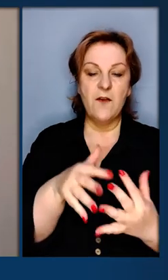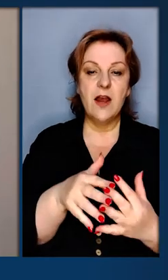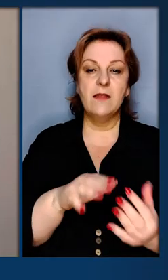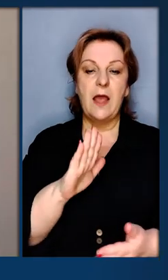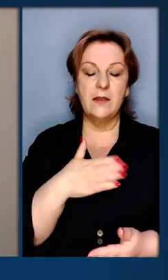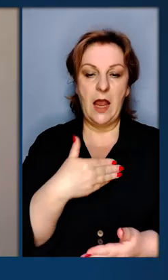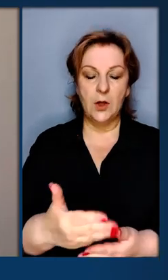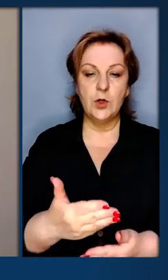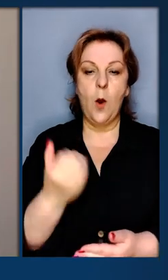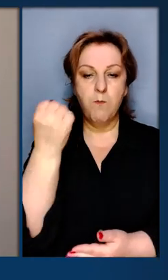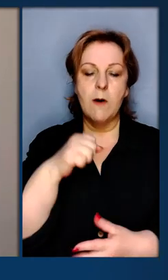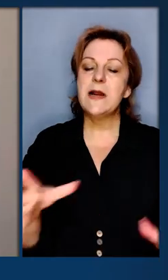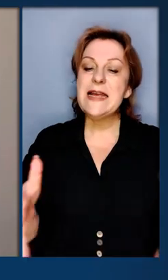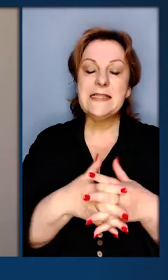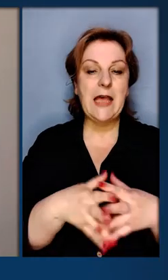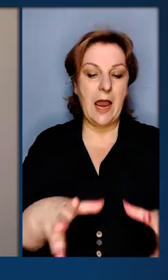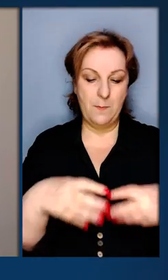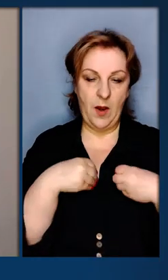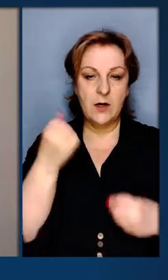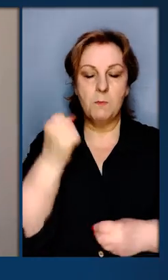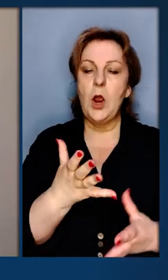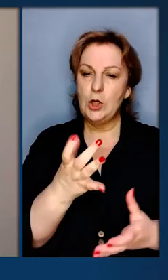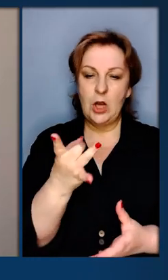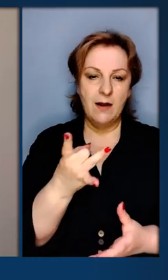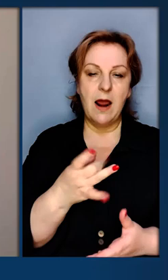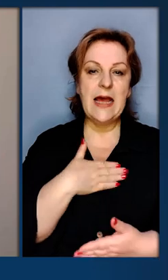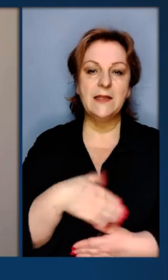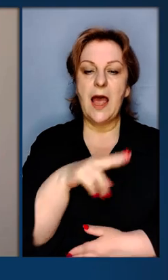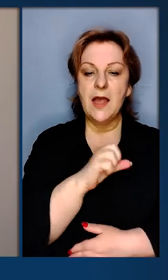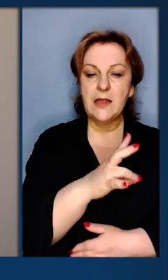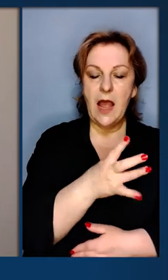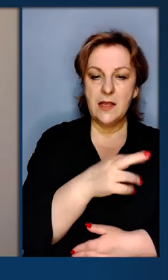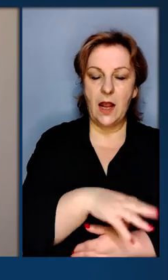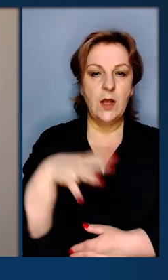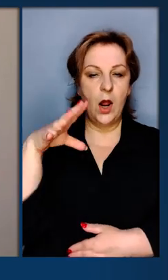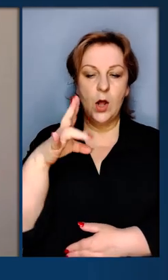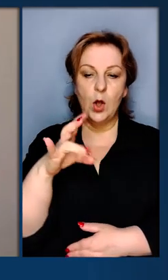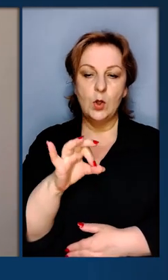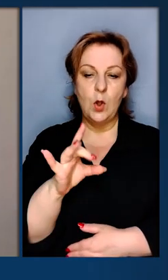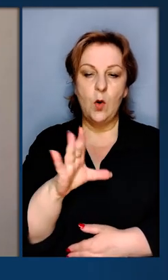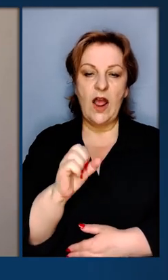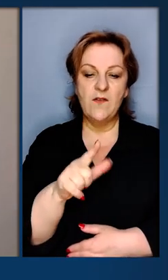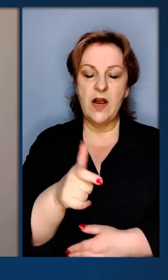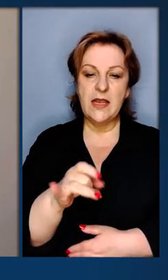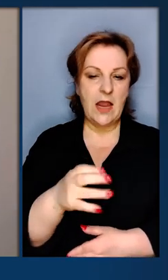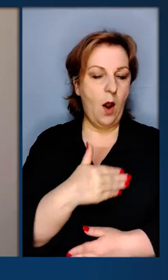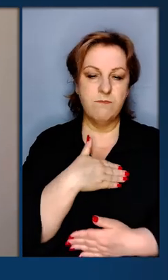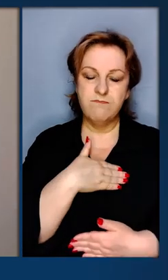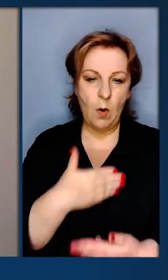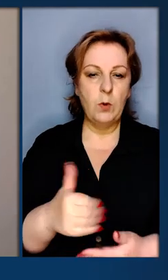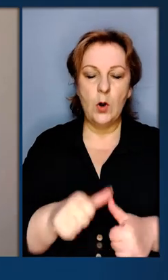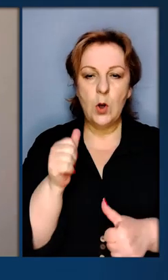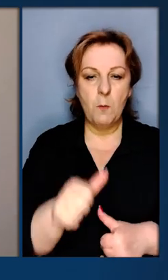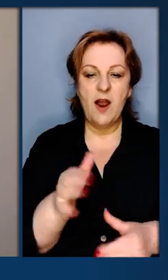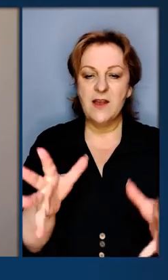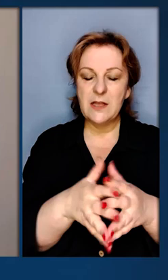нашої перемоги. Спільну перемогу. Ще раз дякую. Данія і Норвегія. Окремо хочу вам подякувати за